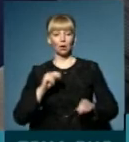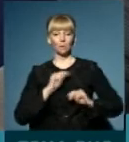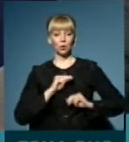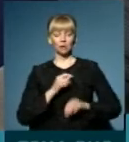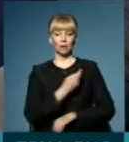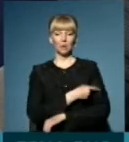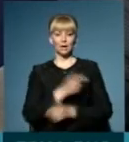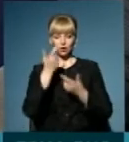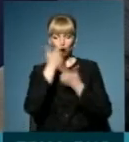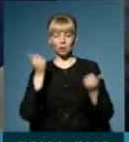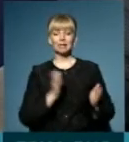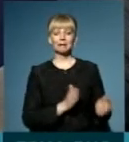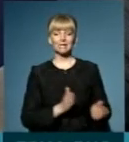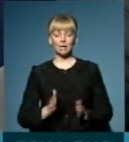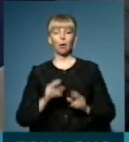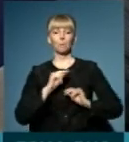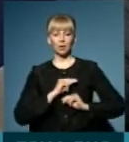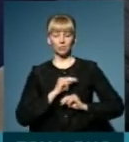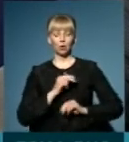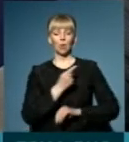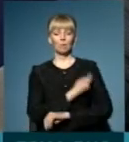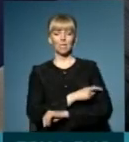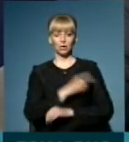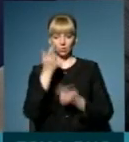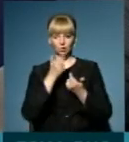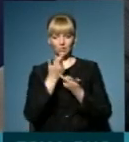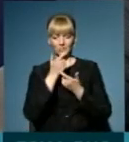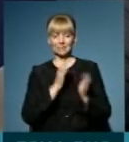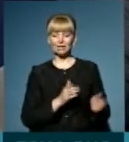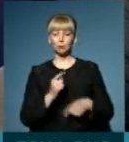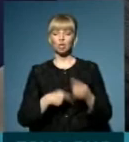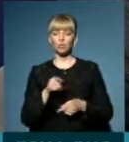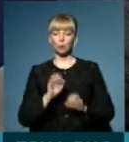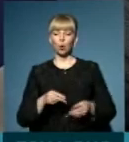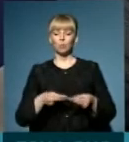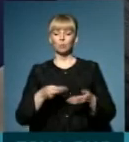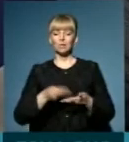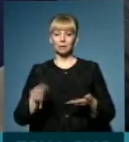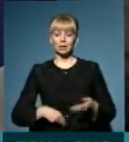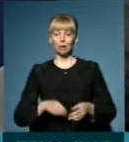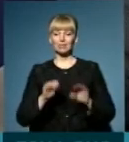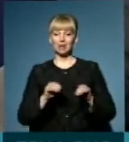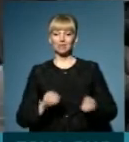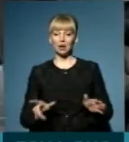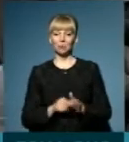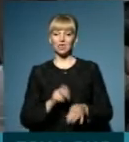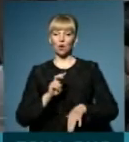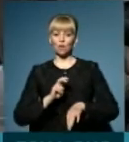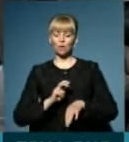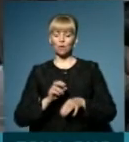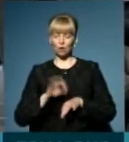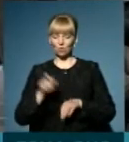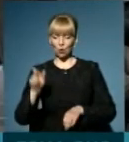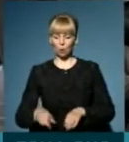з цією медично-інформаційною системою, працювали медично-інформаційною системою, тому що тільки через неї можна підписати декларацію з хворим. В інших